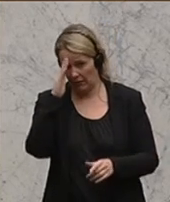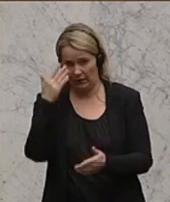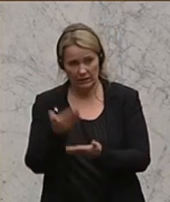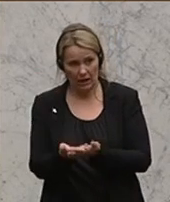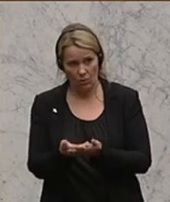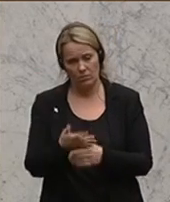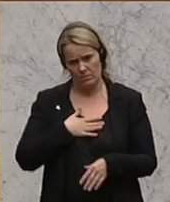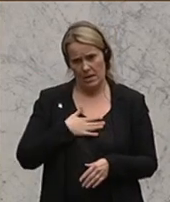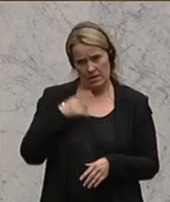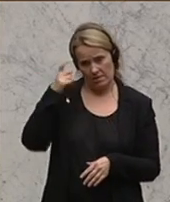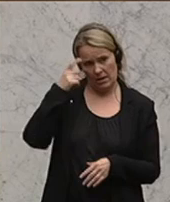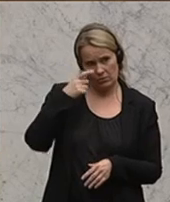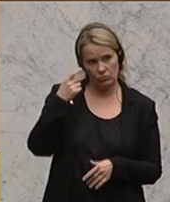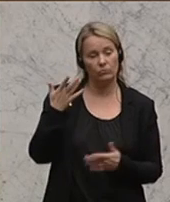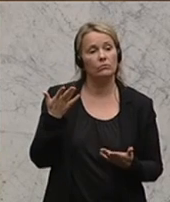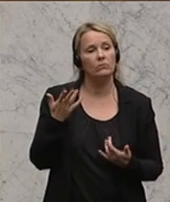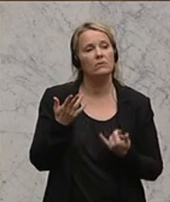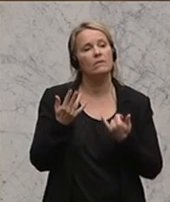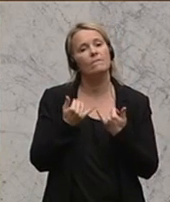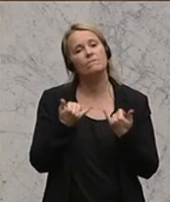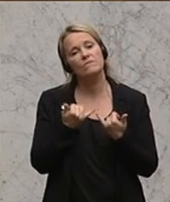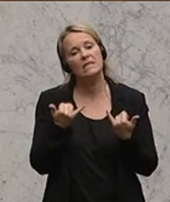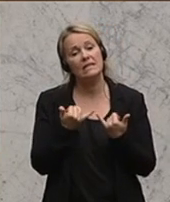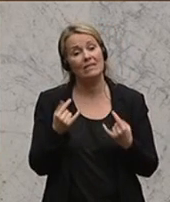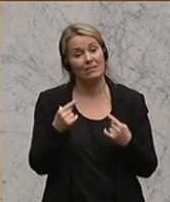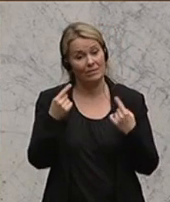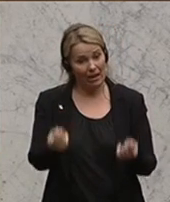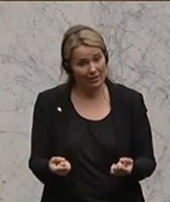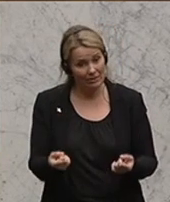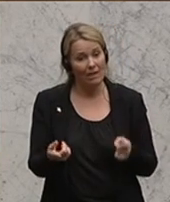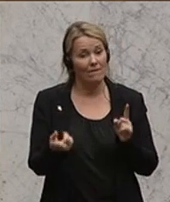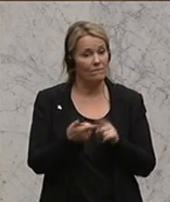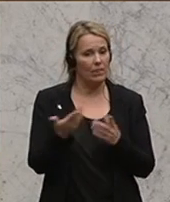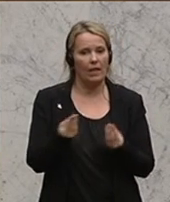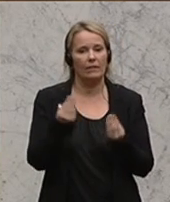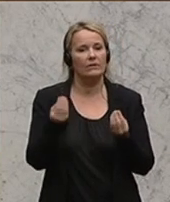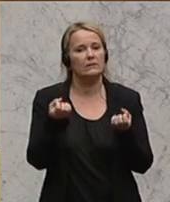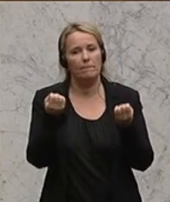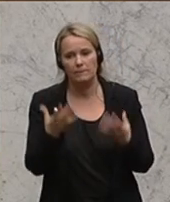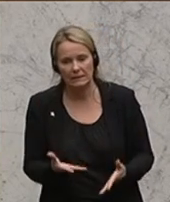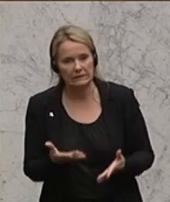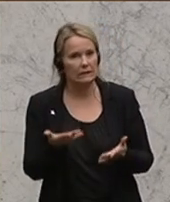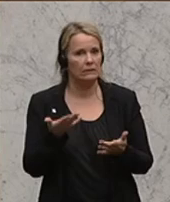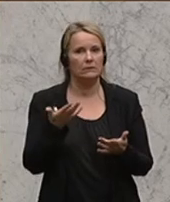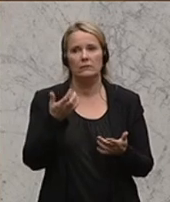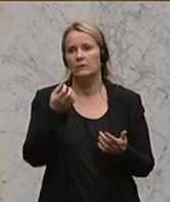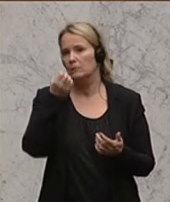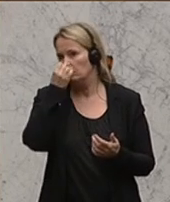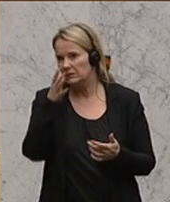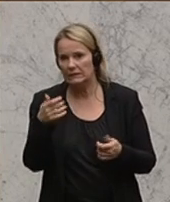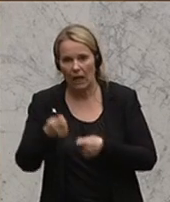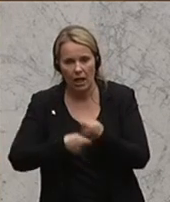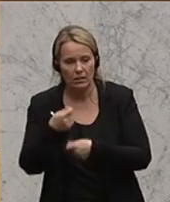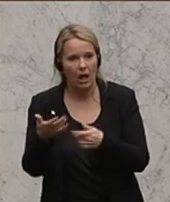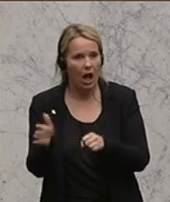meines Erachtens die Frage, wie man dann, wenn es zu Vorfällen gekommen ist, wo es Misshandlungsvorwürfe